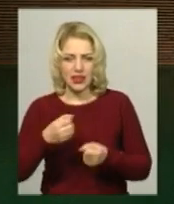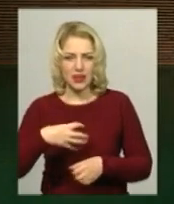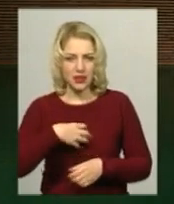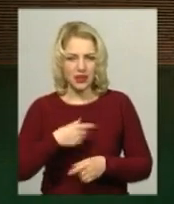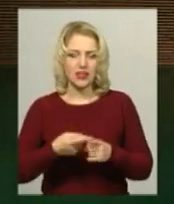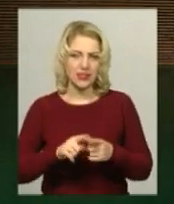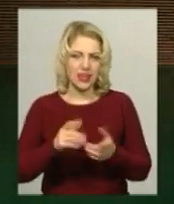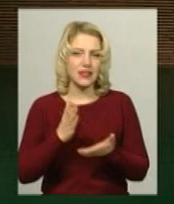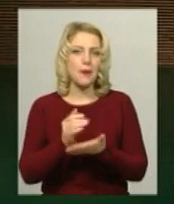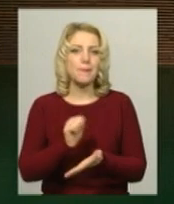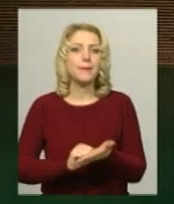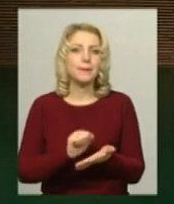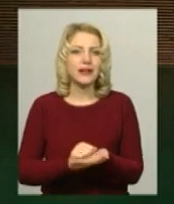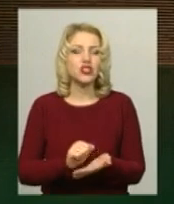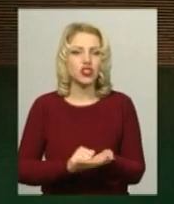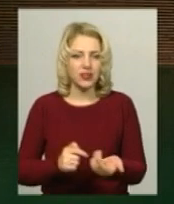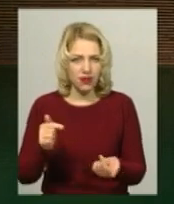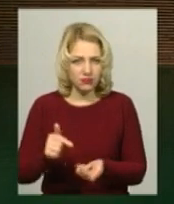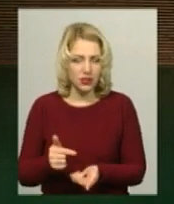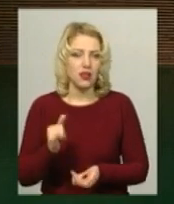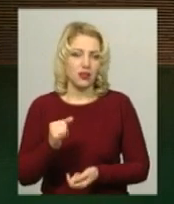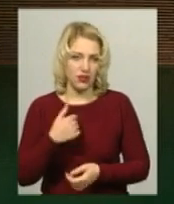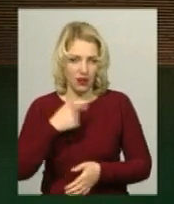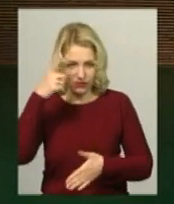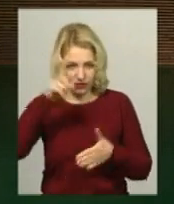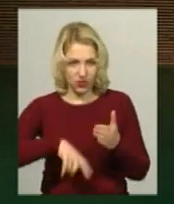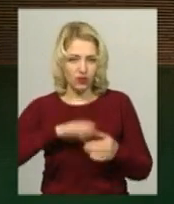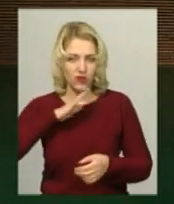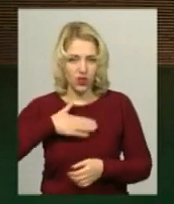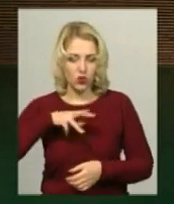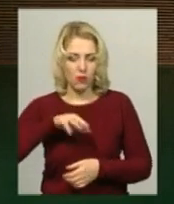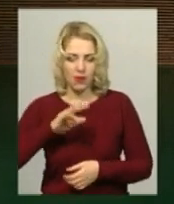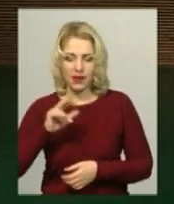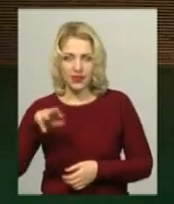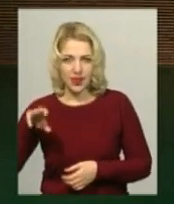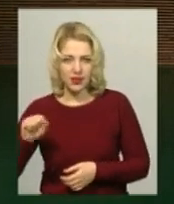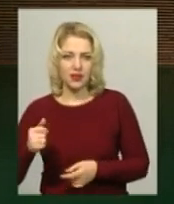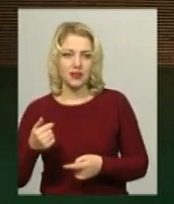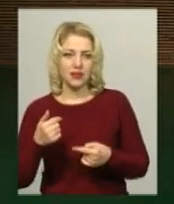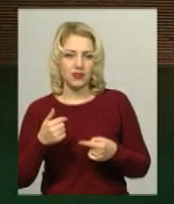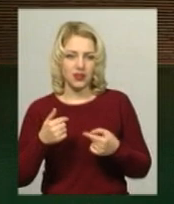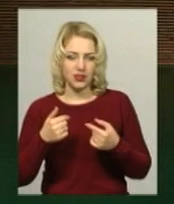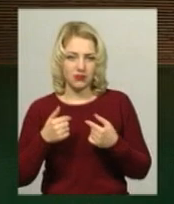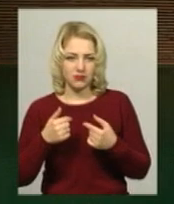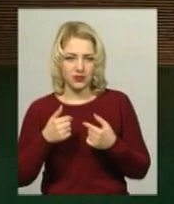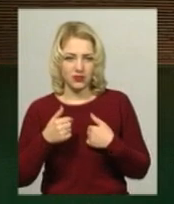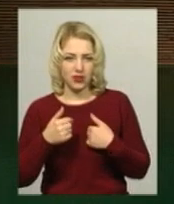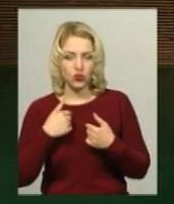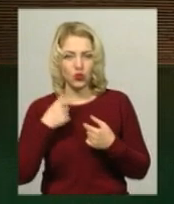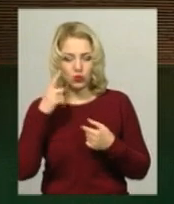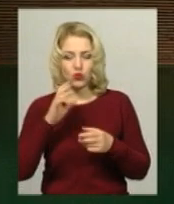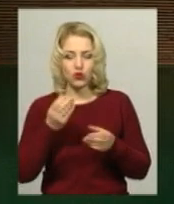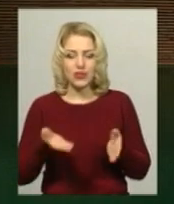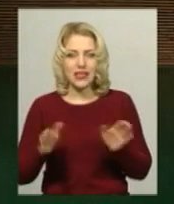і об'єктивні причини, як кажуть. Я вірю в нашого Микиту, я знаю, що до медалі пів кроку